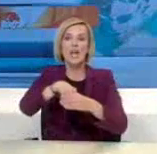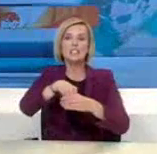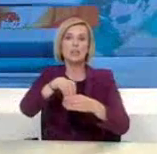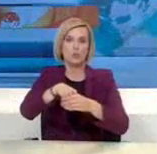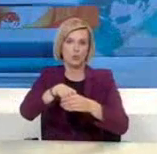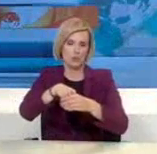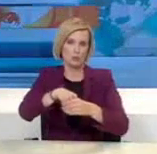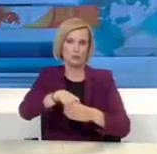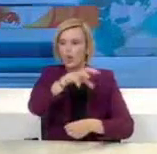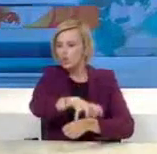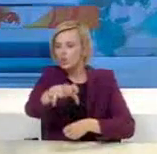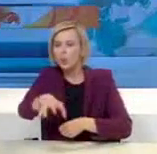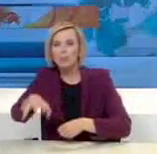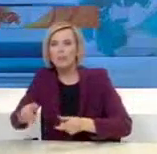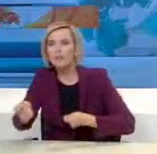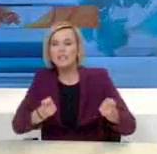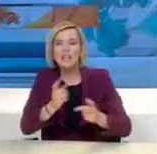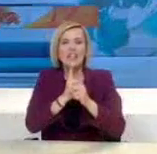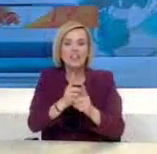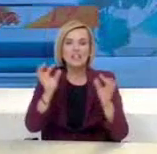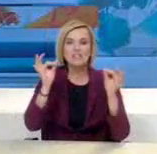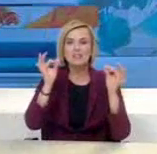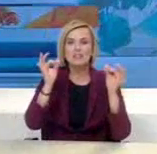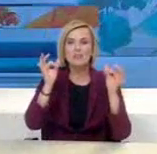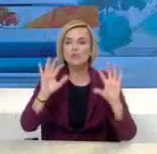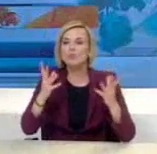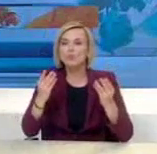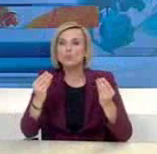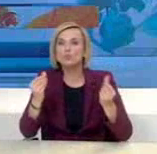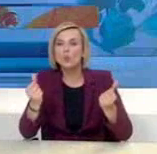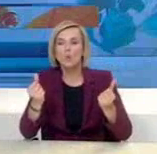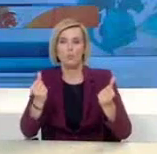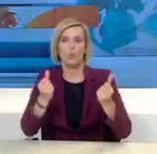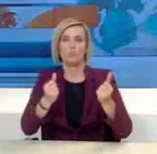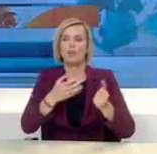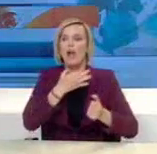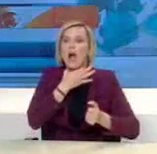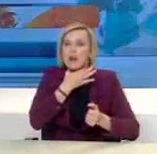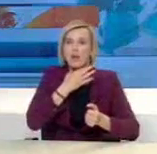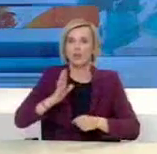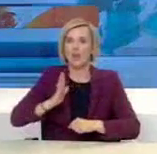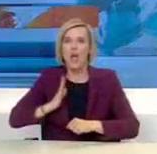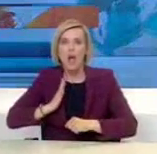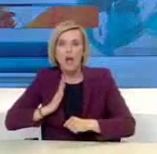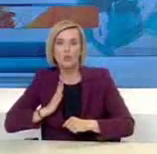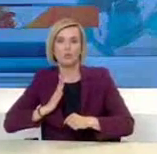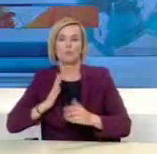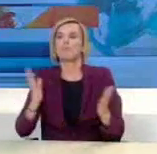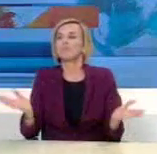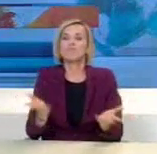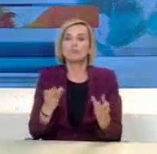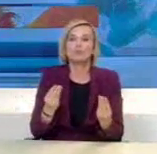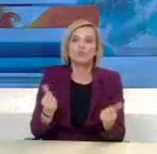αυτοδιοίκησης, να αναφερθεί στις ειδικές ρυθμίσεις ώστε να αντιμετώπιξει συγκεκριμένων πληθυσμών, αλλά και στη λειτουργία των ΟΤΑ 1ο και 2ο βαθμού